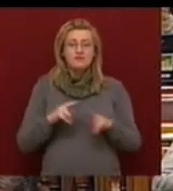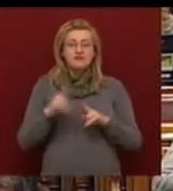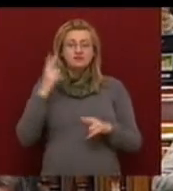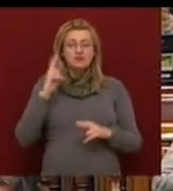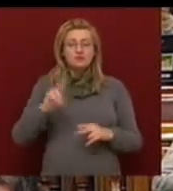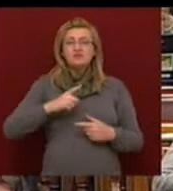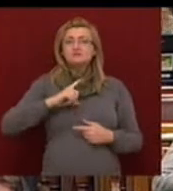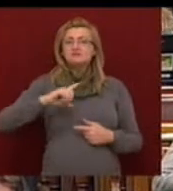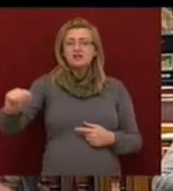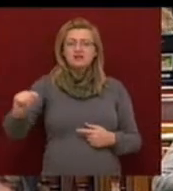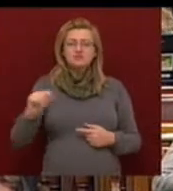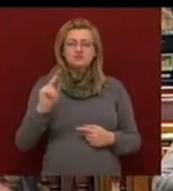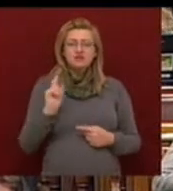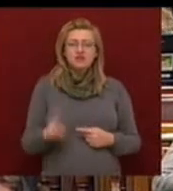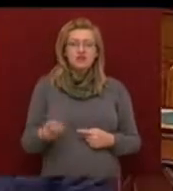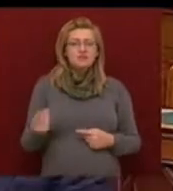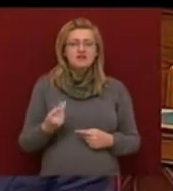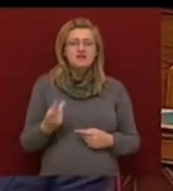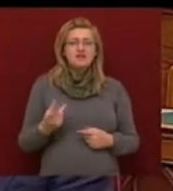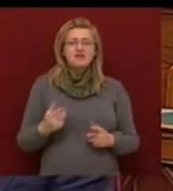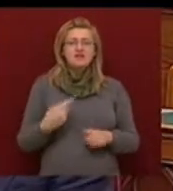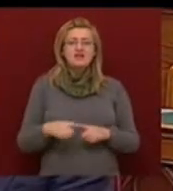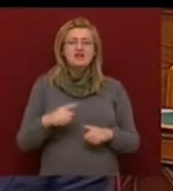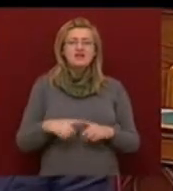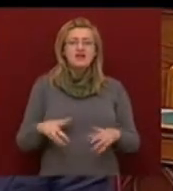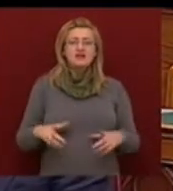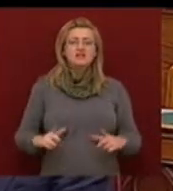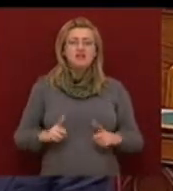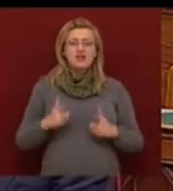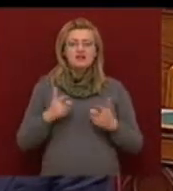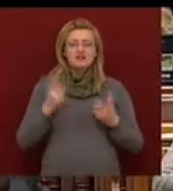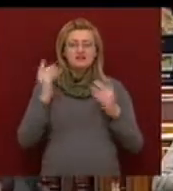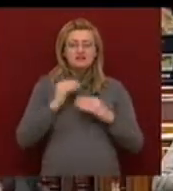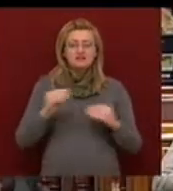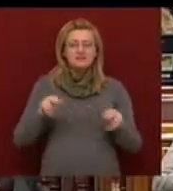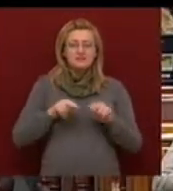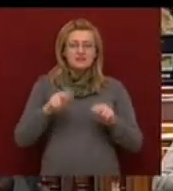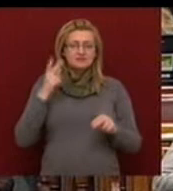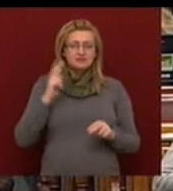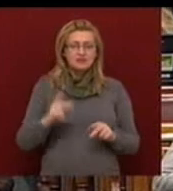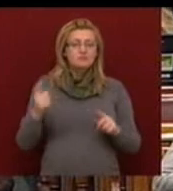távoznia kell, mert felélte a hitelét. Tisztelt miniszter úr! Emellett